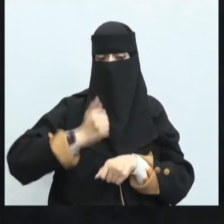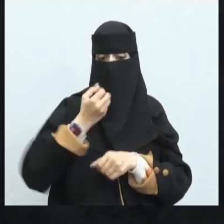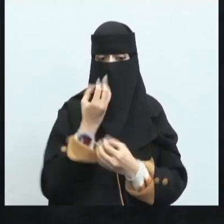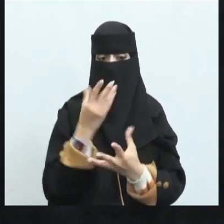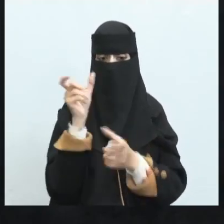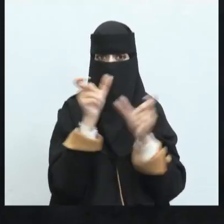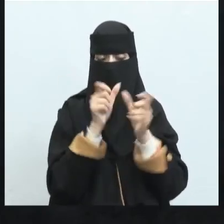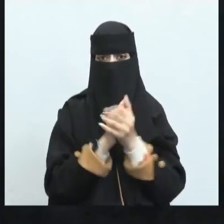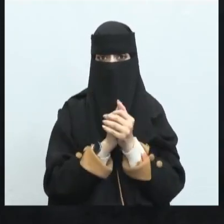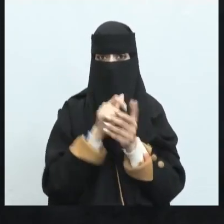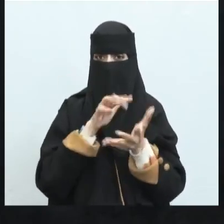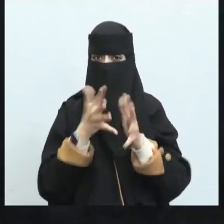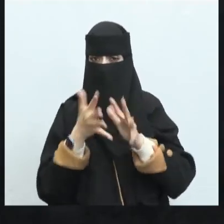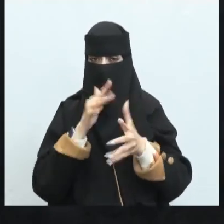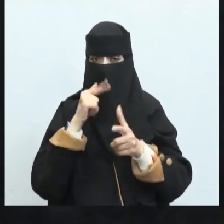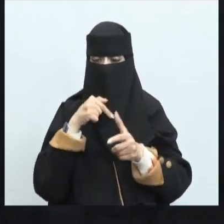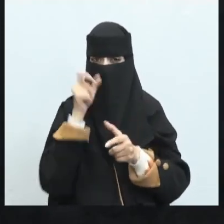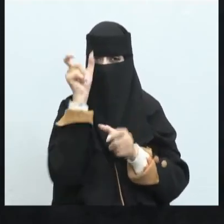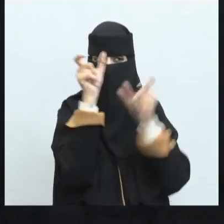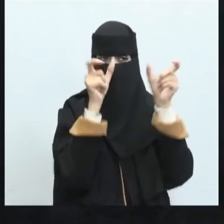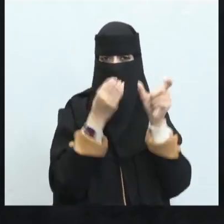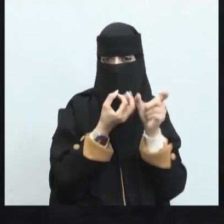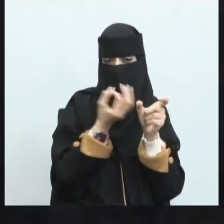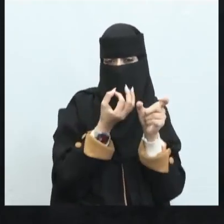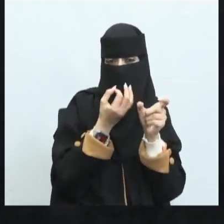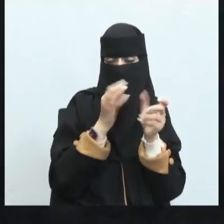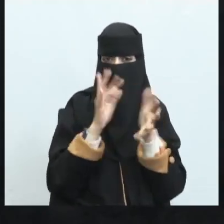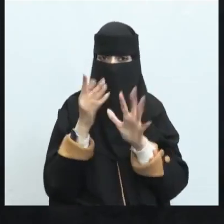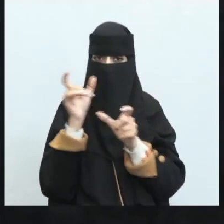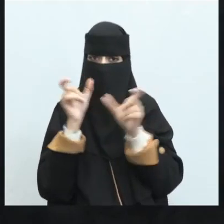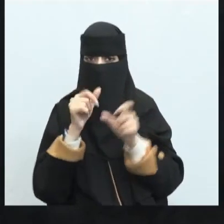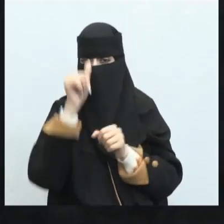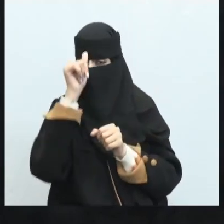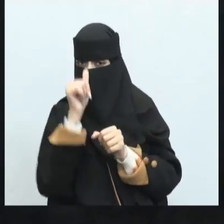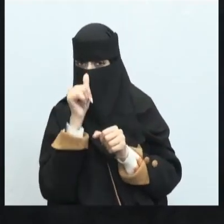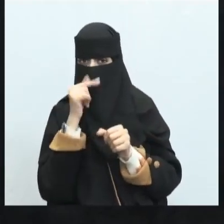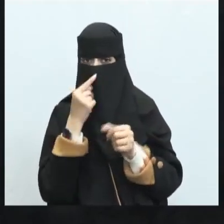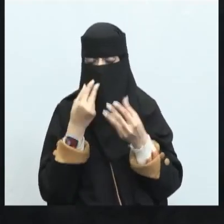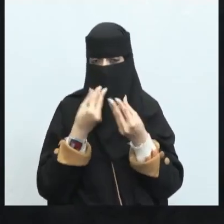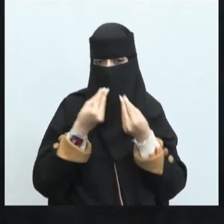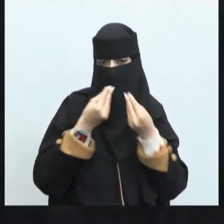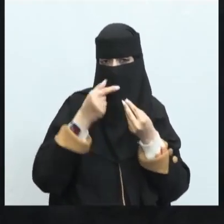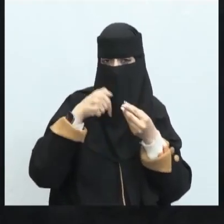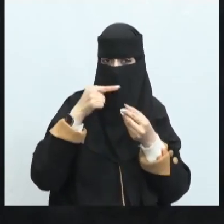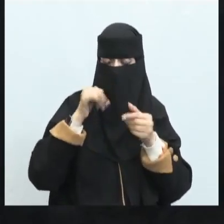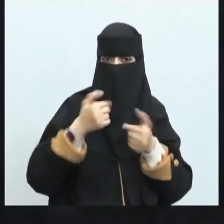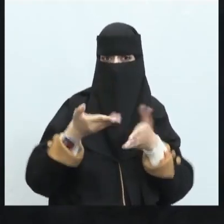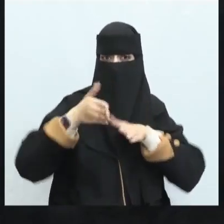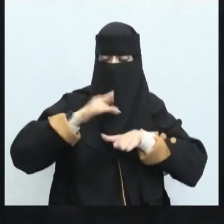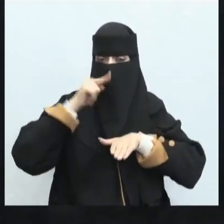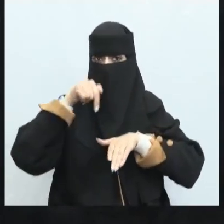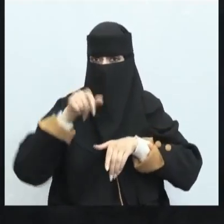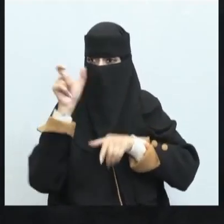وجزالة وقوة في بعض الغزال والرثاء وبعض الحكمة تجد أن فيها شيء من الرقة البسيطة لكن أغلب ألفاظهم